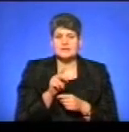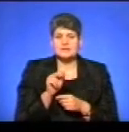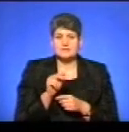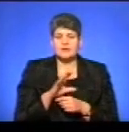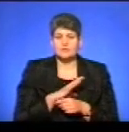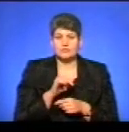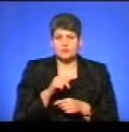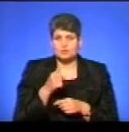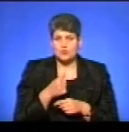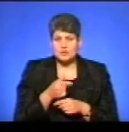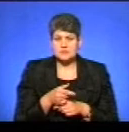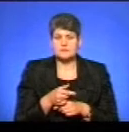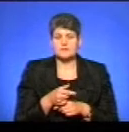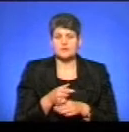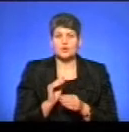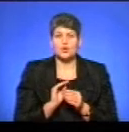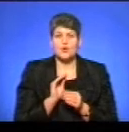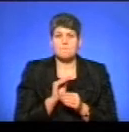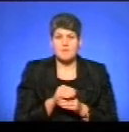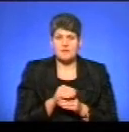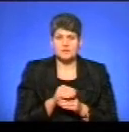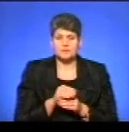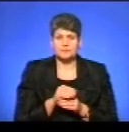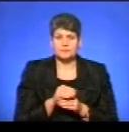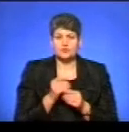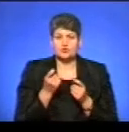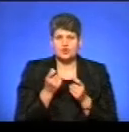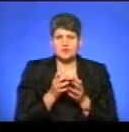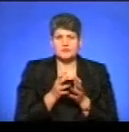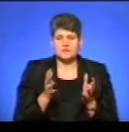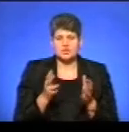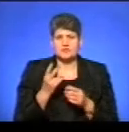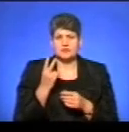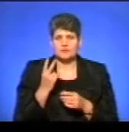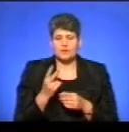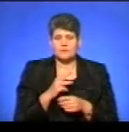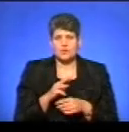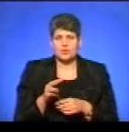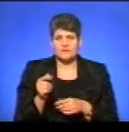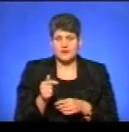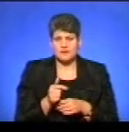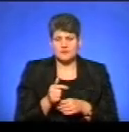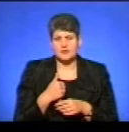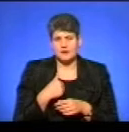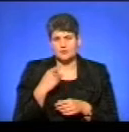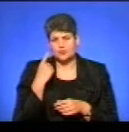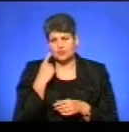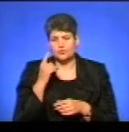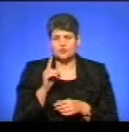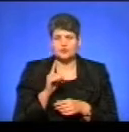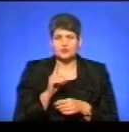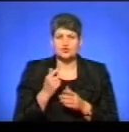була в цьому році, додавлено трошки більше 2 мільйонів гривень. І я думаю, що